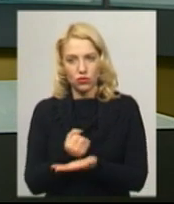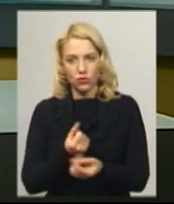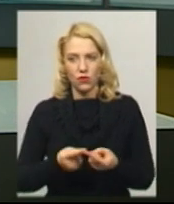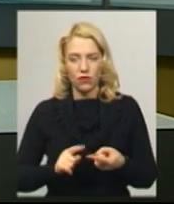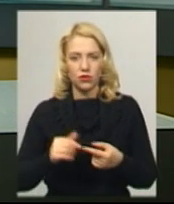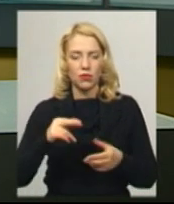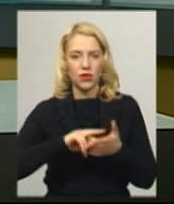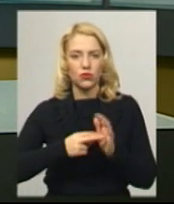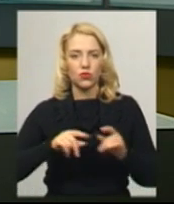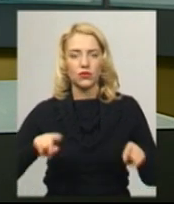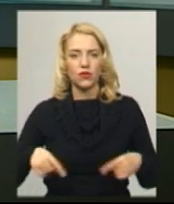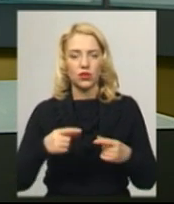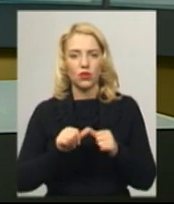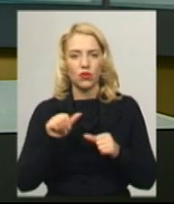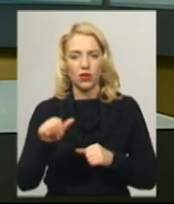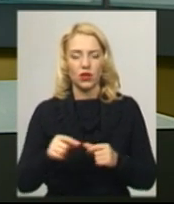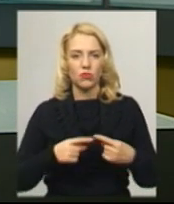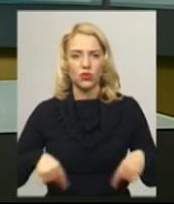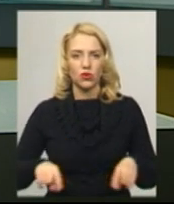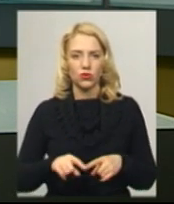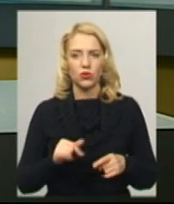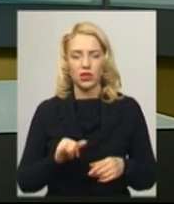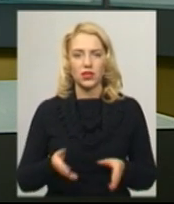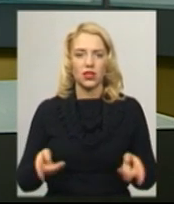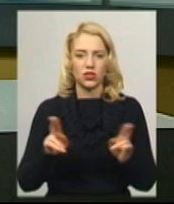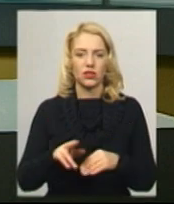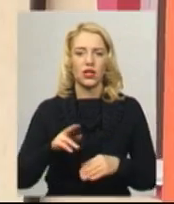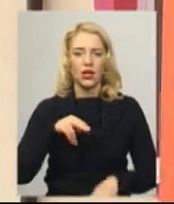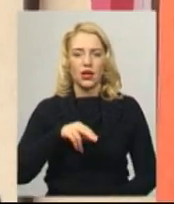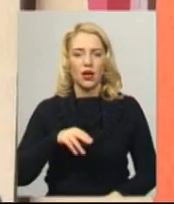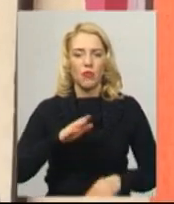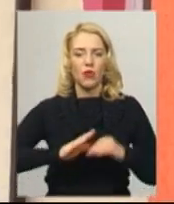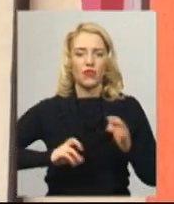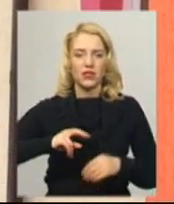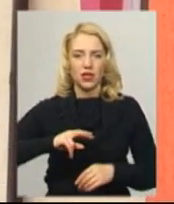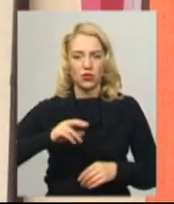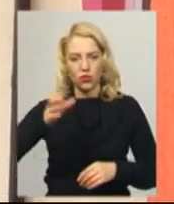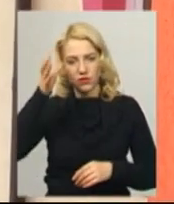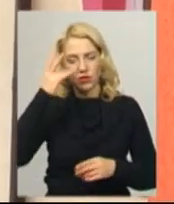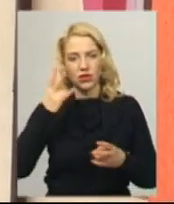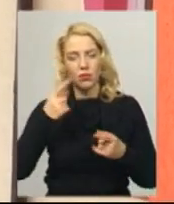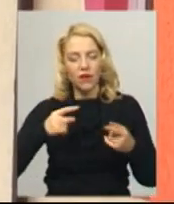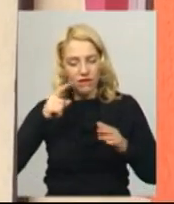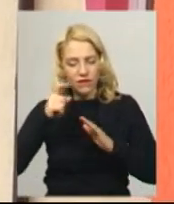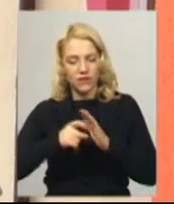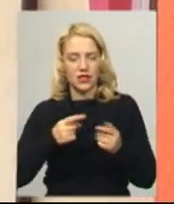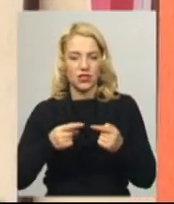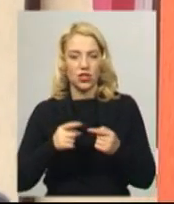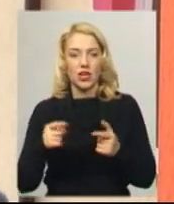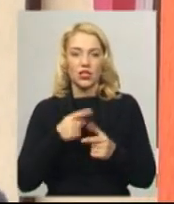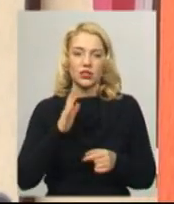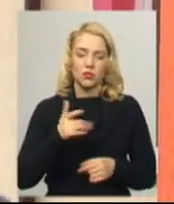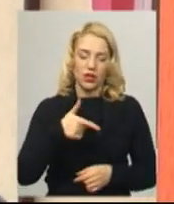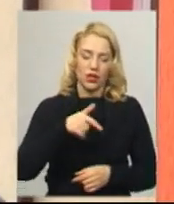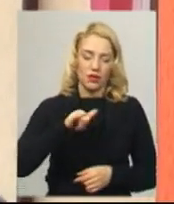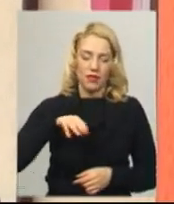планують створити окрему структуру та залишити професійну освіту. Маємо визначитися, що це буде, чи це буде гімназія, чи це буде